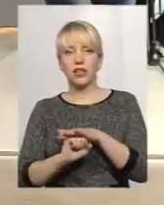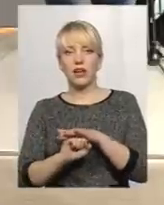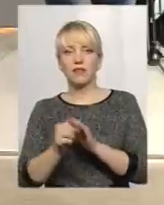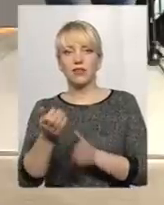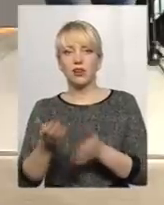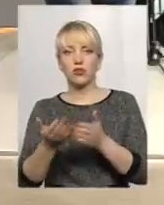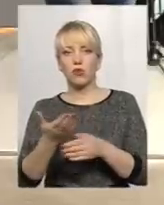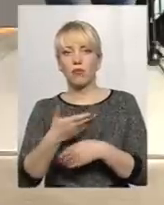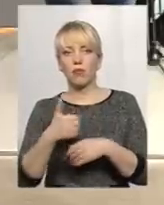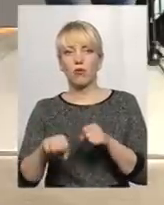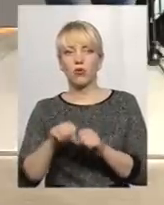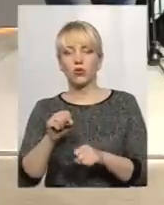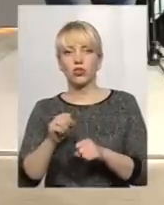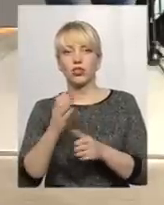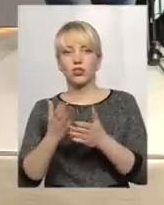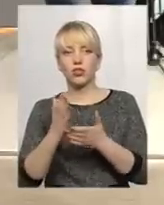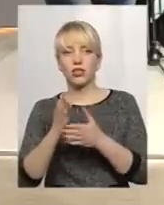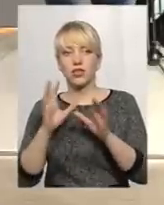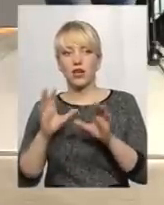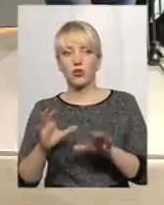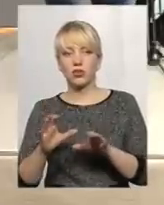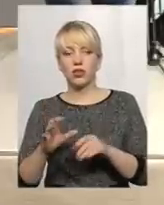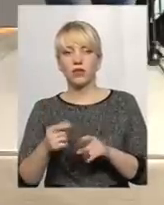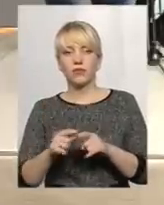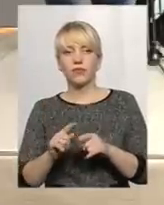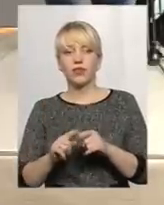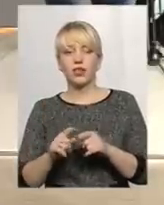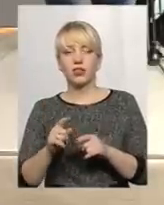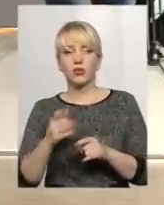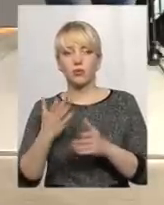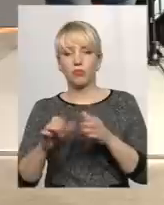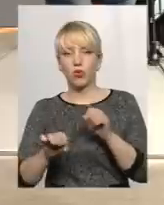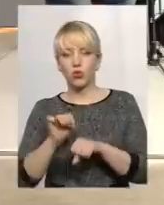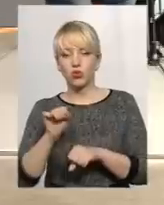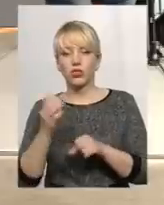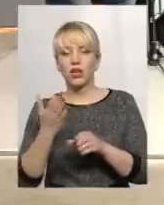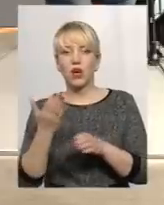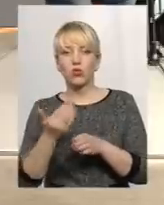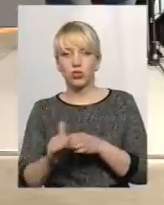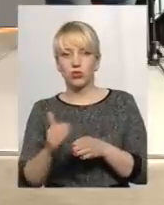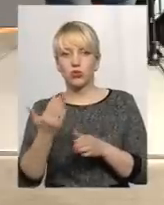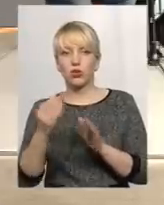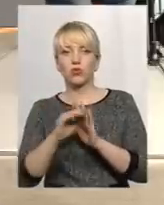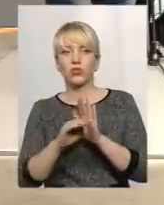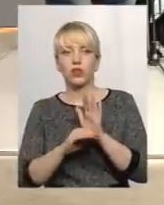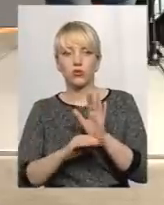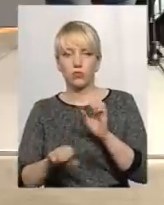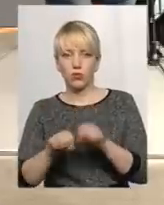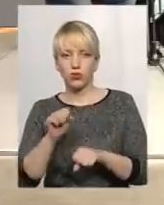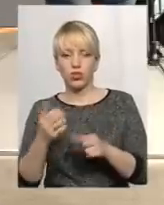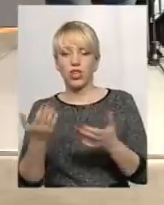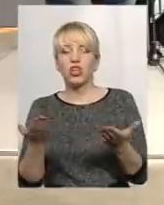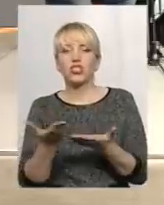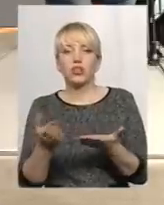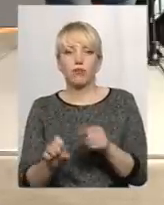якщо ми порушили, ага, є закон про правонозапівний фонд, чи в межах закону, якщо ми порушили, яку частину порушили, яку статтю порушили, чим порушили,